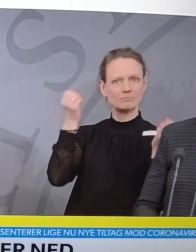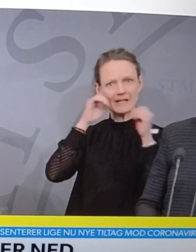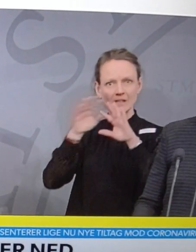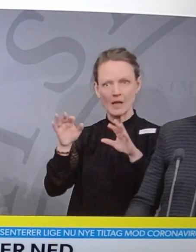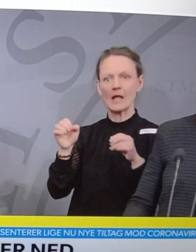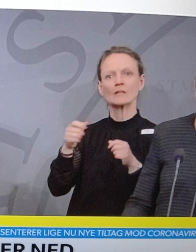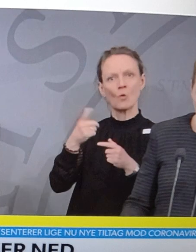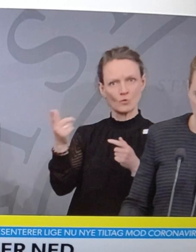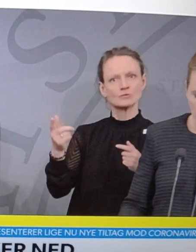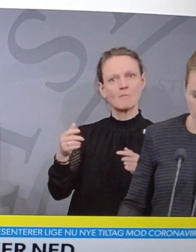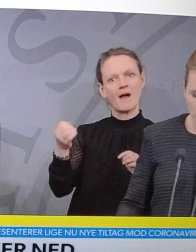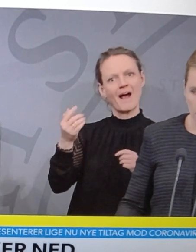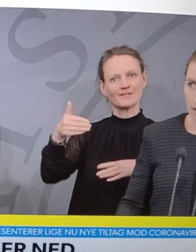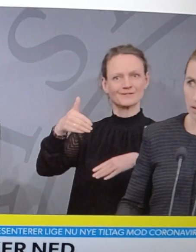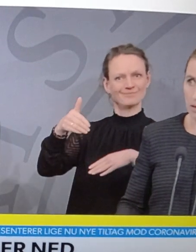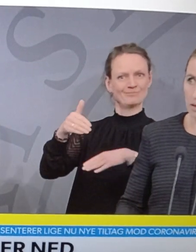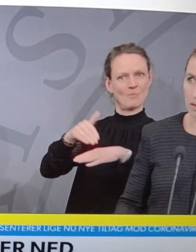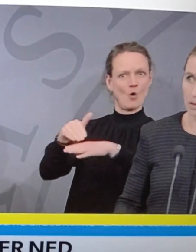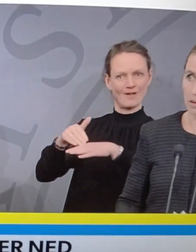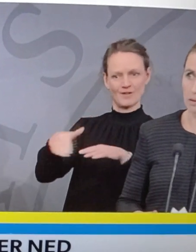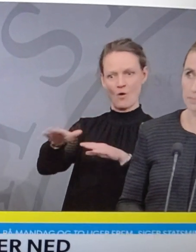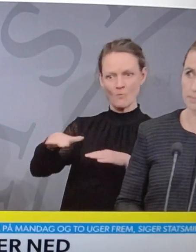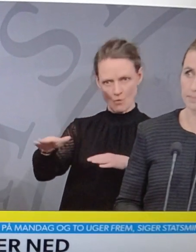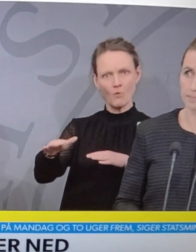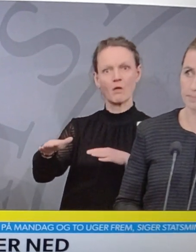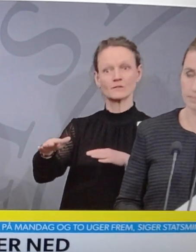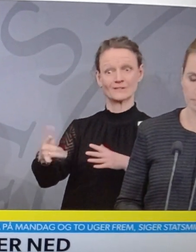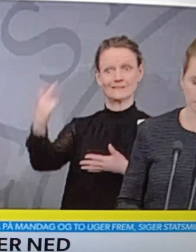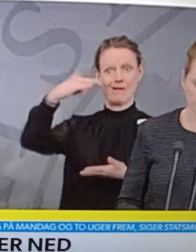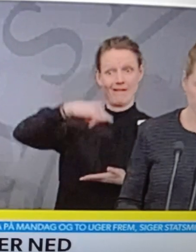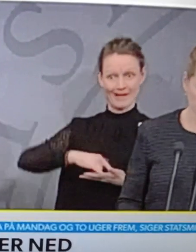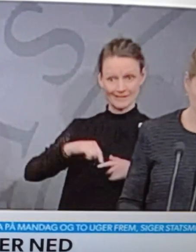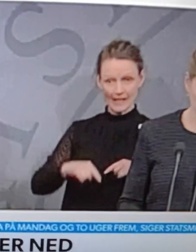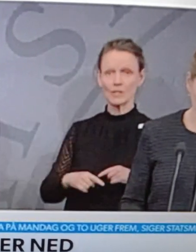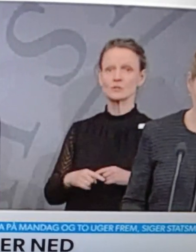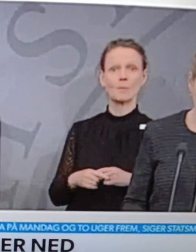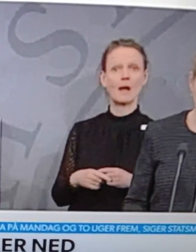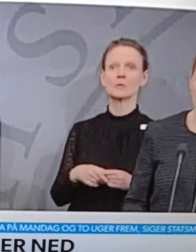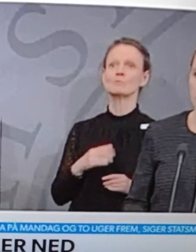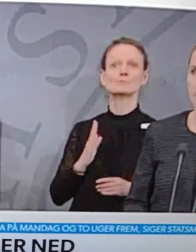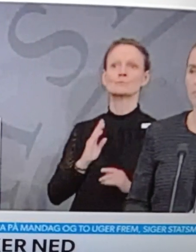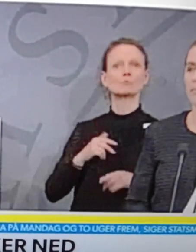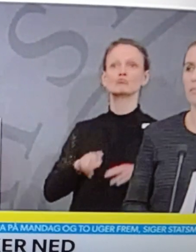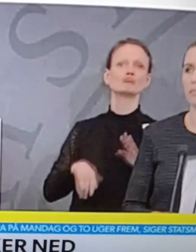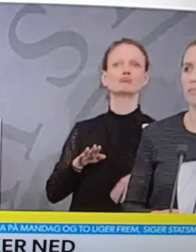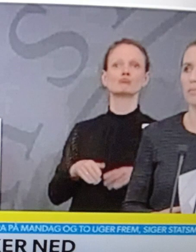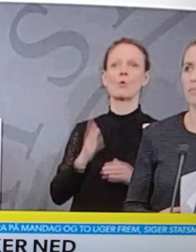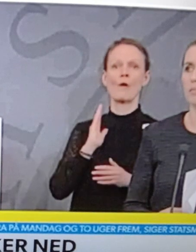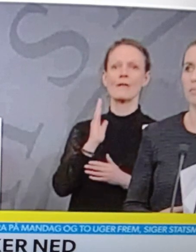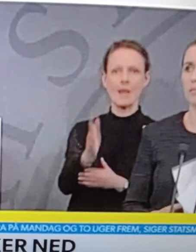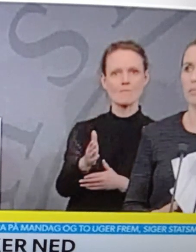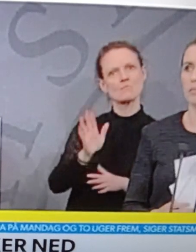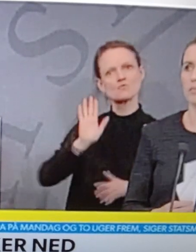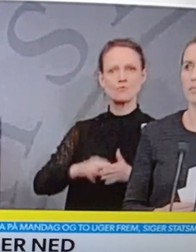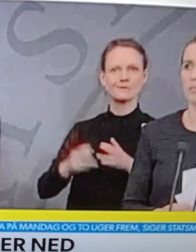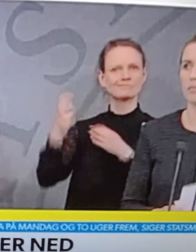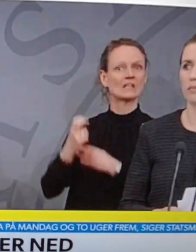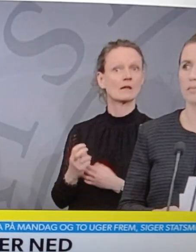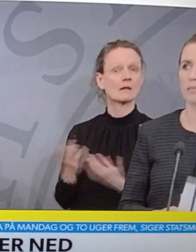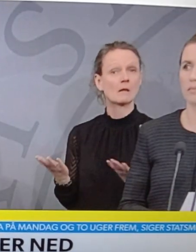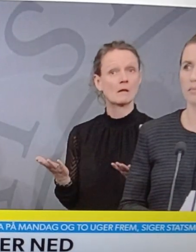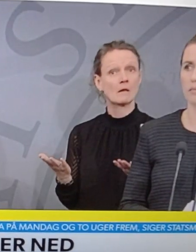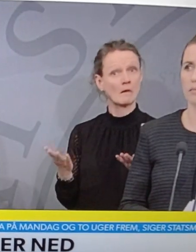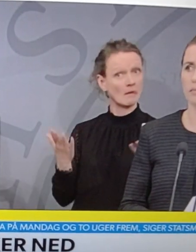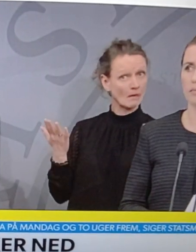relativt uforhindret har kunne gå igennem lufthavstterminaler og ud. Og det er lavet jo så restriktioner om. Det stiller, er der nye